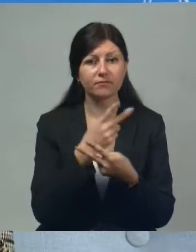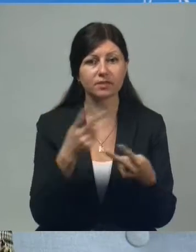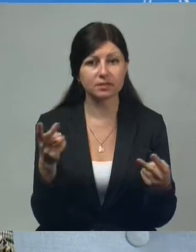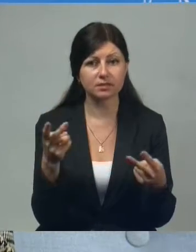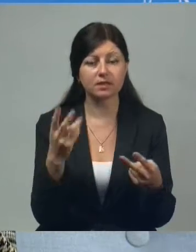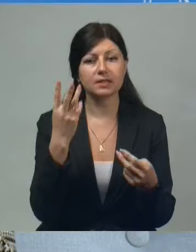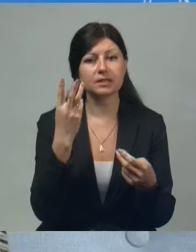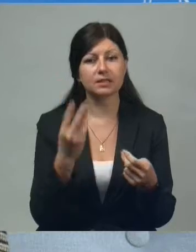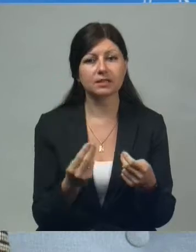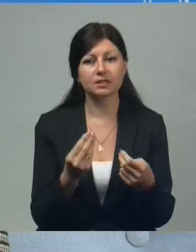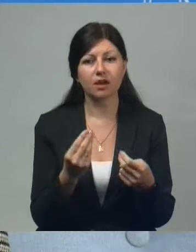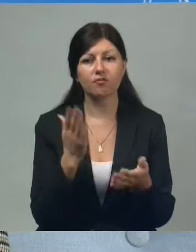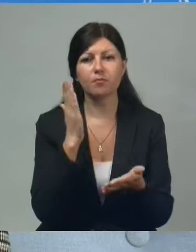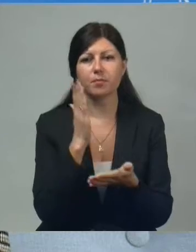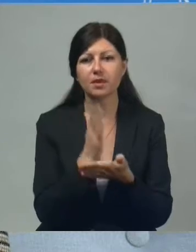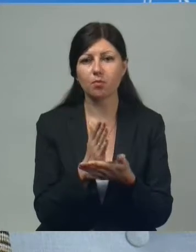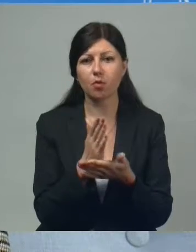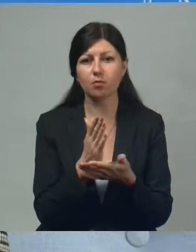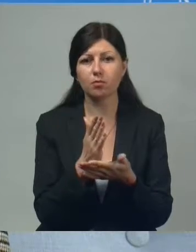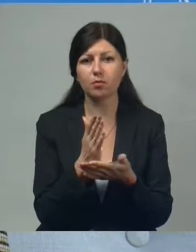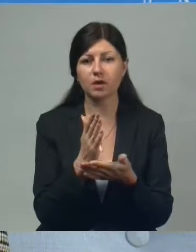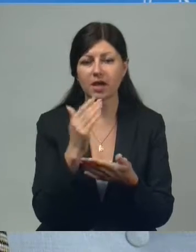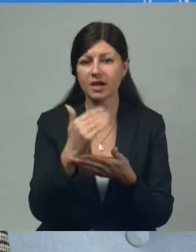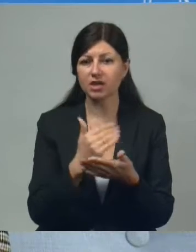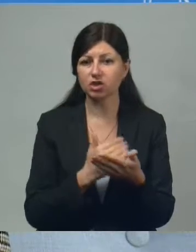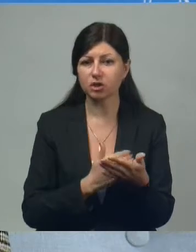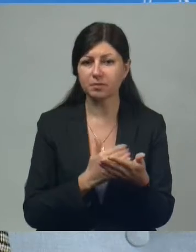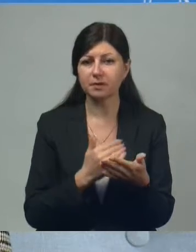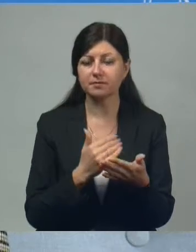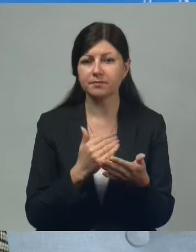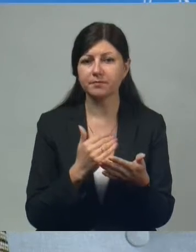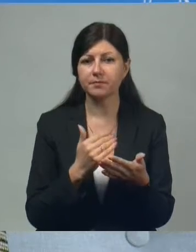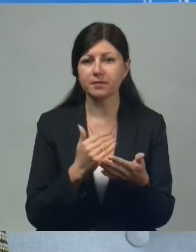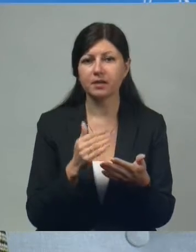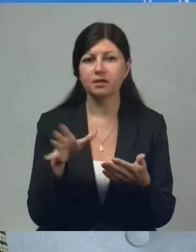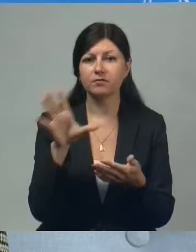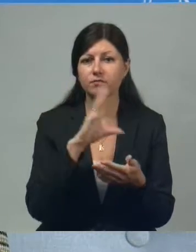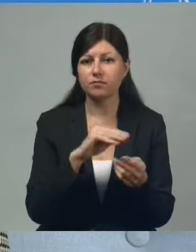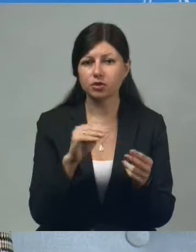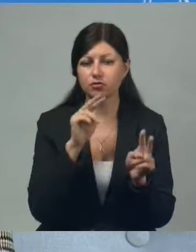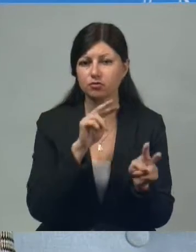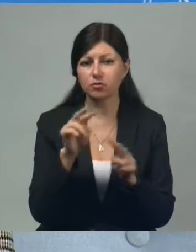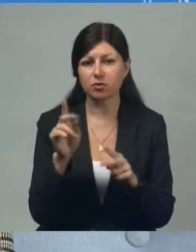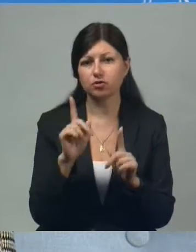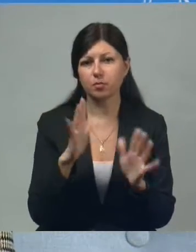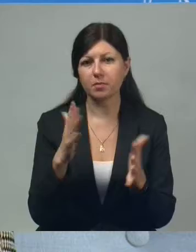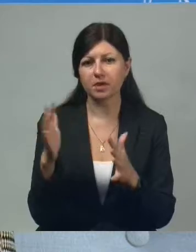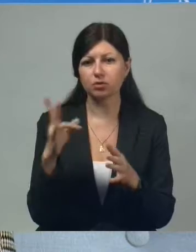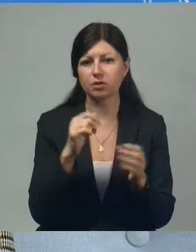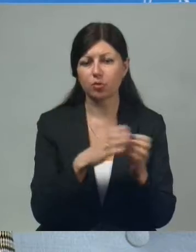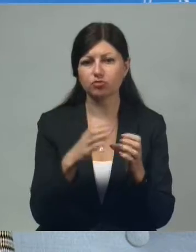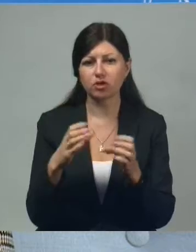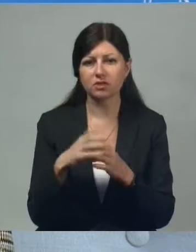три дня в прямом режиме девиза все, что происходит на участках